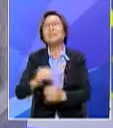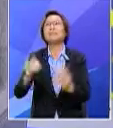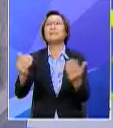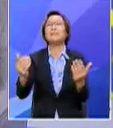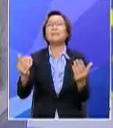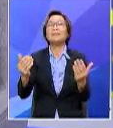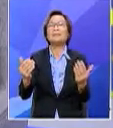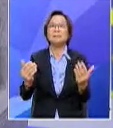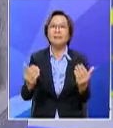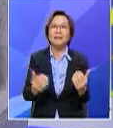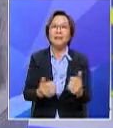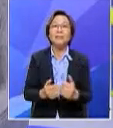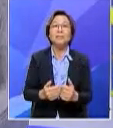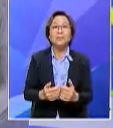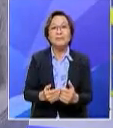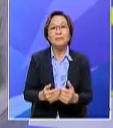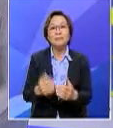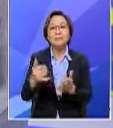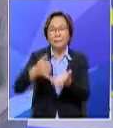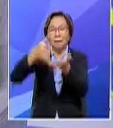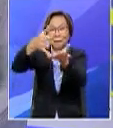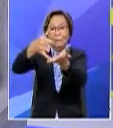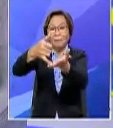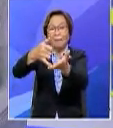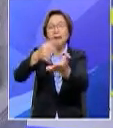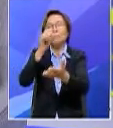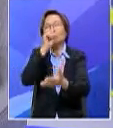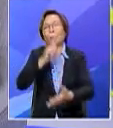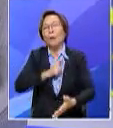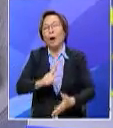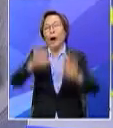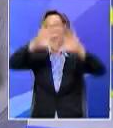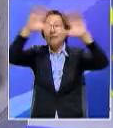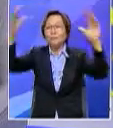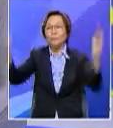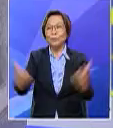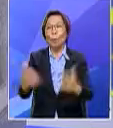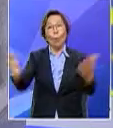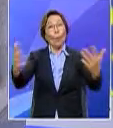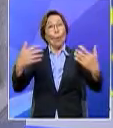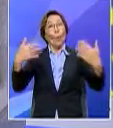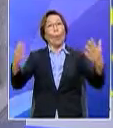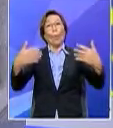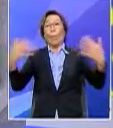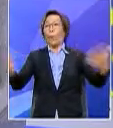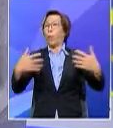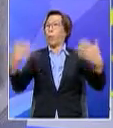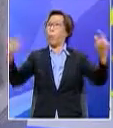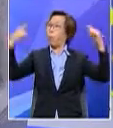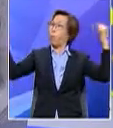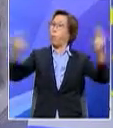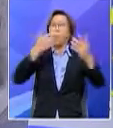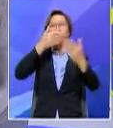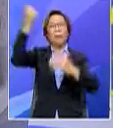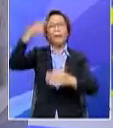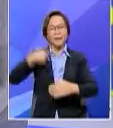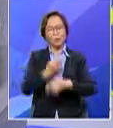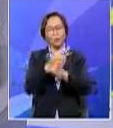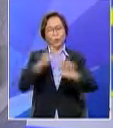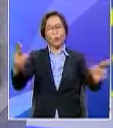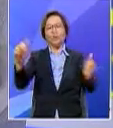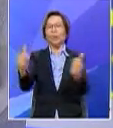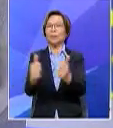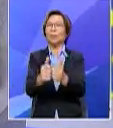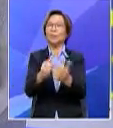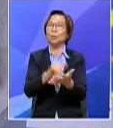anugerah nasyid antarabangsa Malaysia itu akan mendapat sambutan lebih baik dan insyaAllah kita bersedia untuknya Haliza